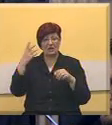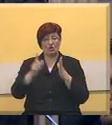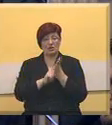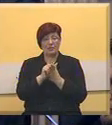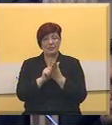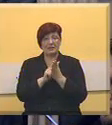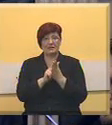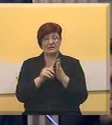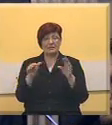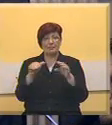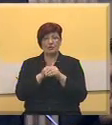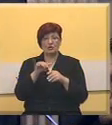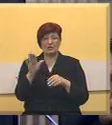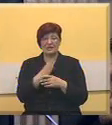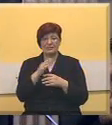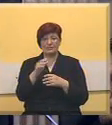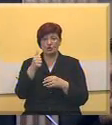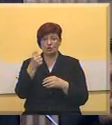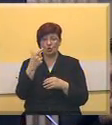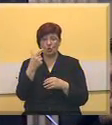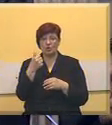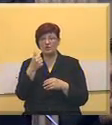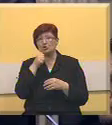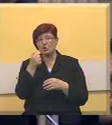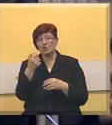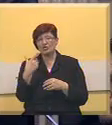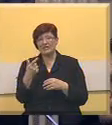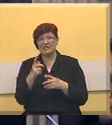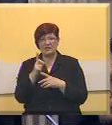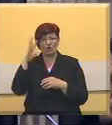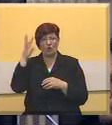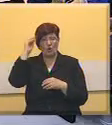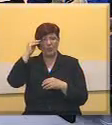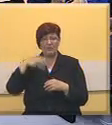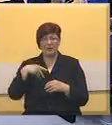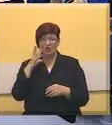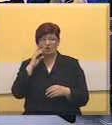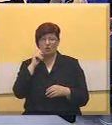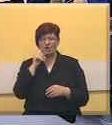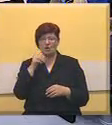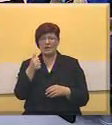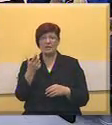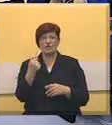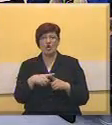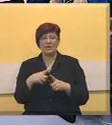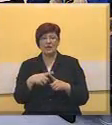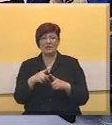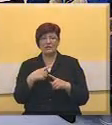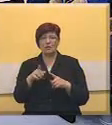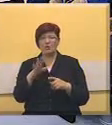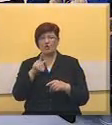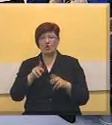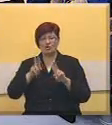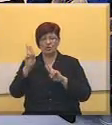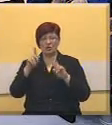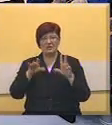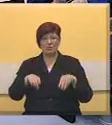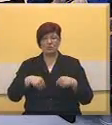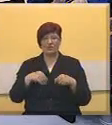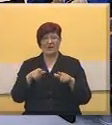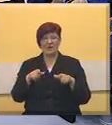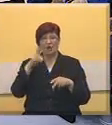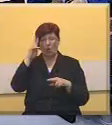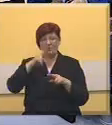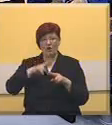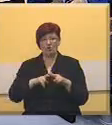zaposli izbeđu 100 i 120 visokoobrazovanih mladih ljudi što je jedan od razloga zbog kog ćemo glasiti za usvajanje ove